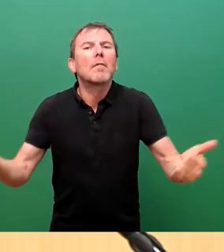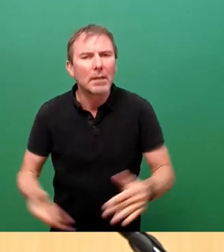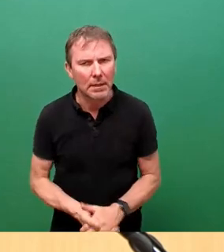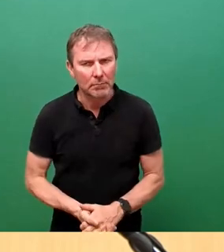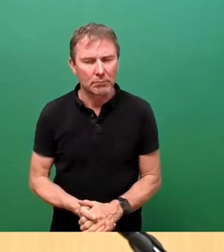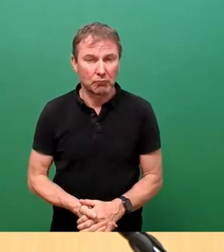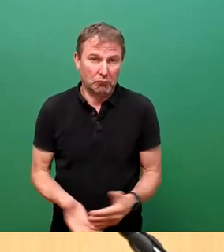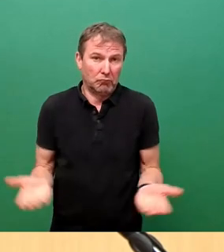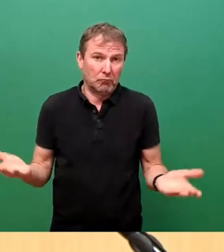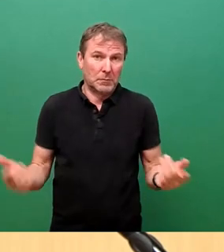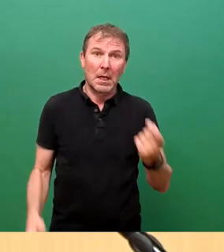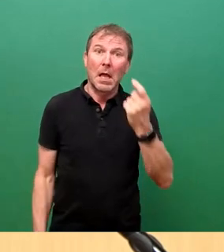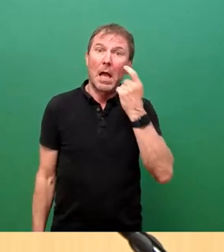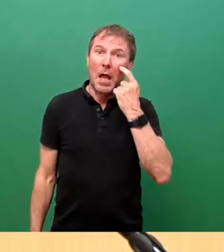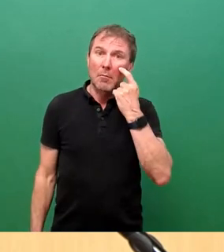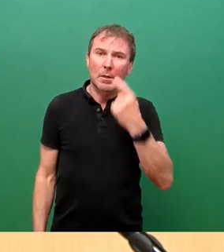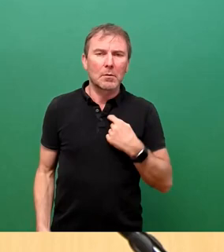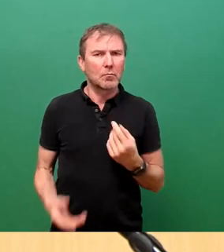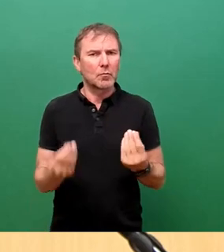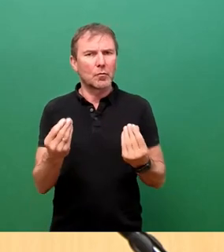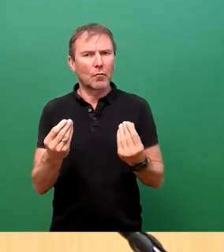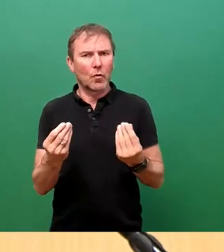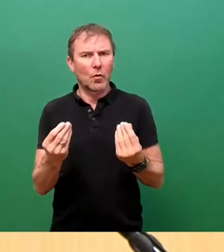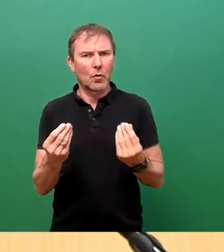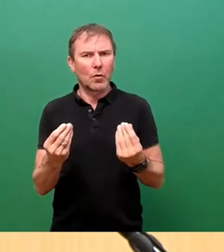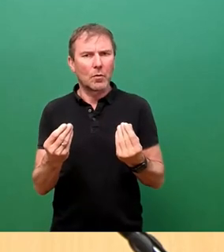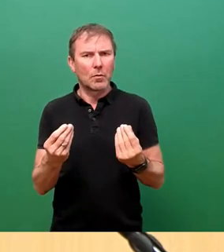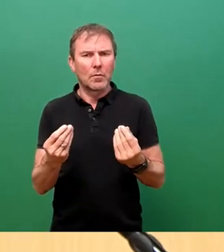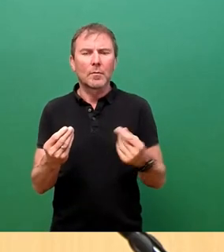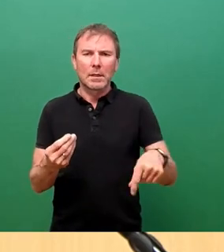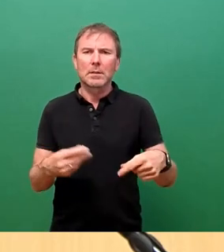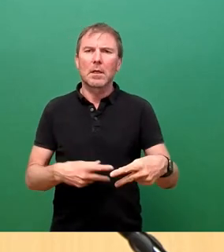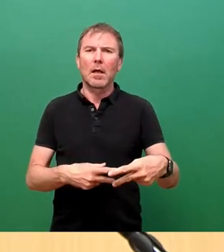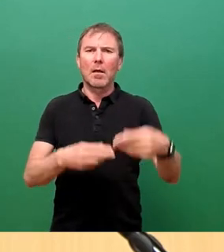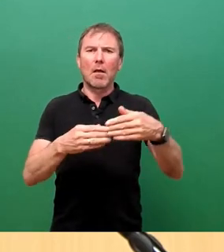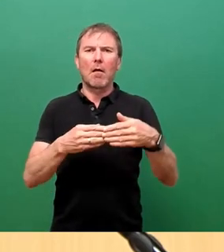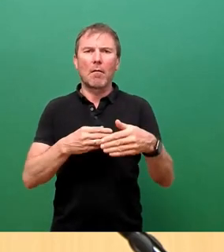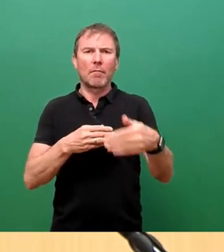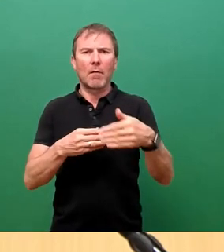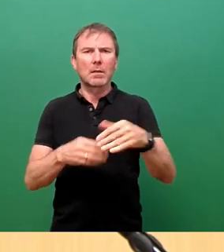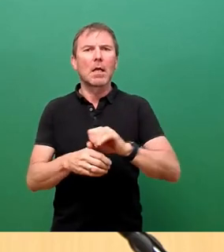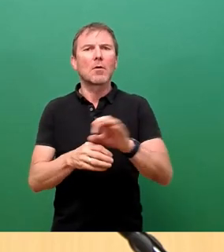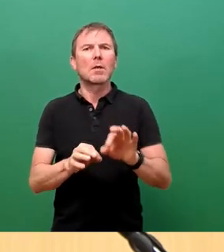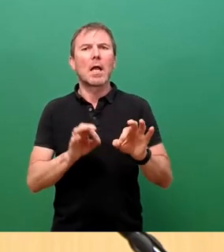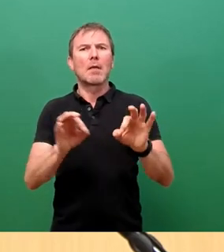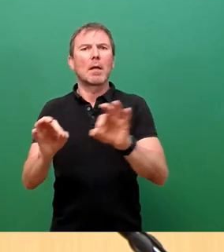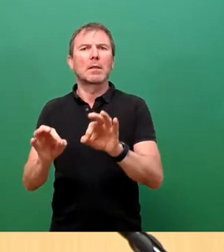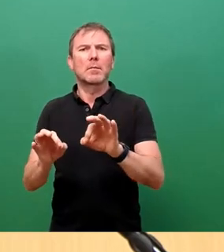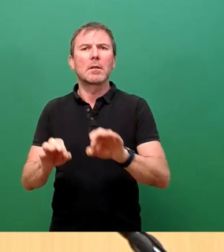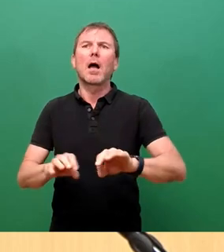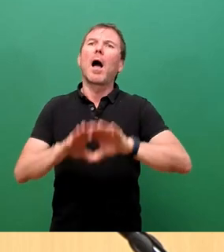Moment haben wir ja den Eindruck, wir kommen sozusagen in die Phase, wo sich die Corona-Pandemie den allgemeinen